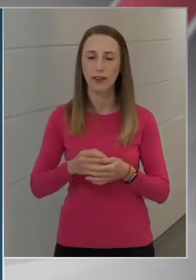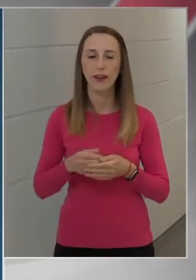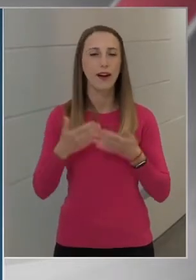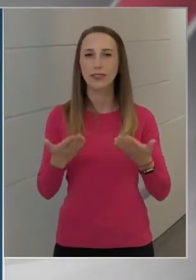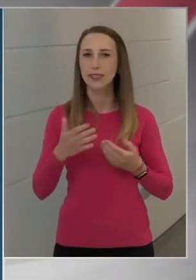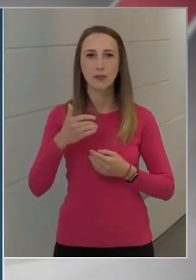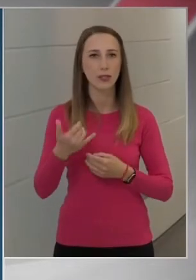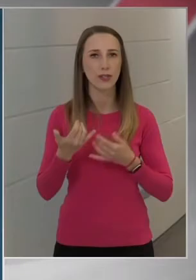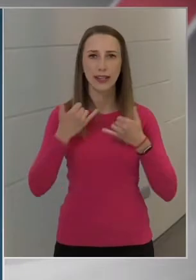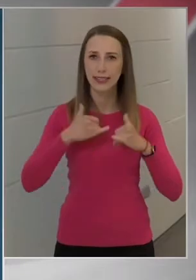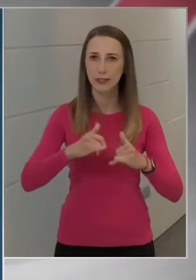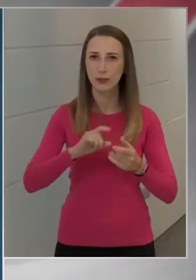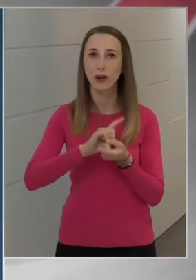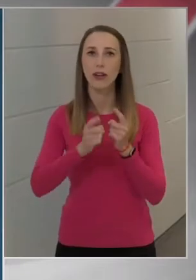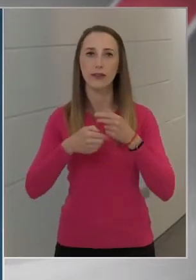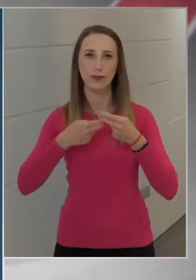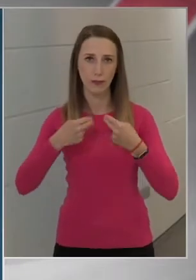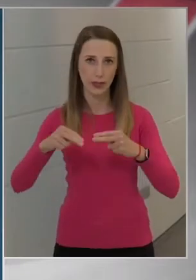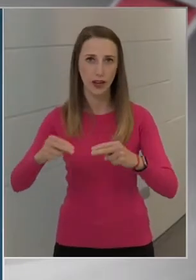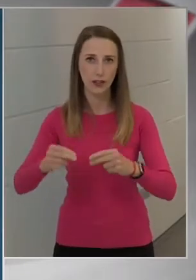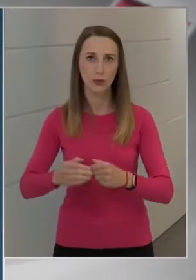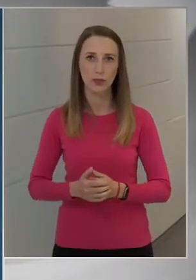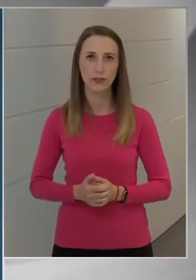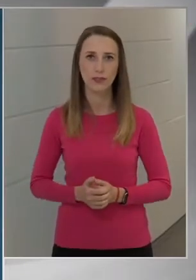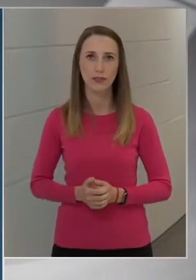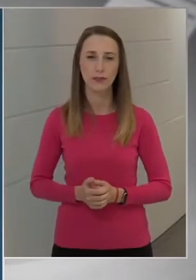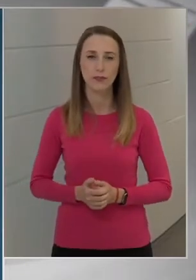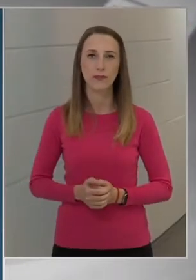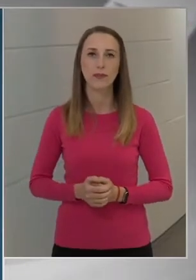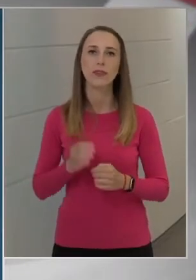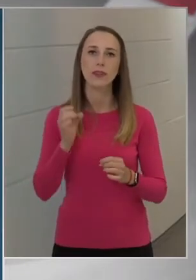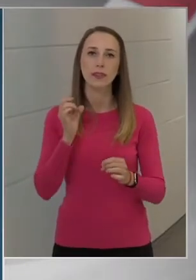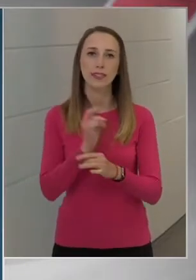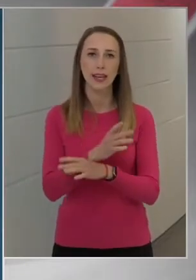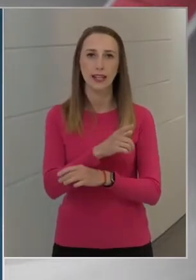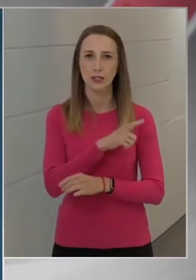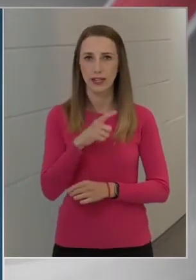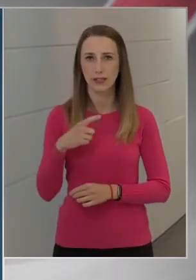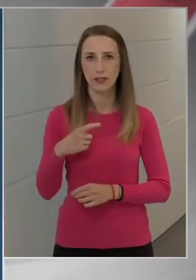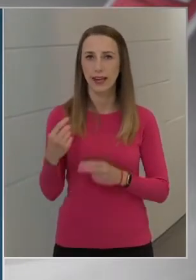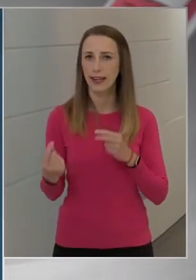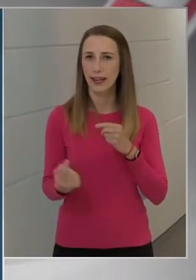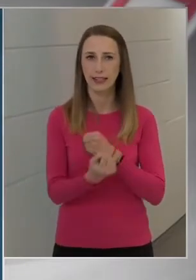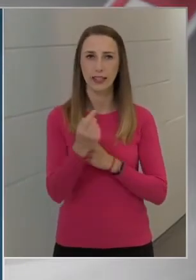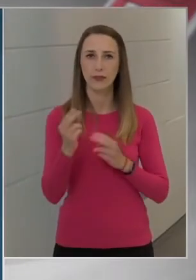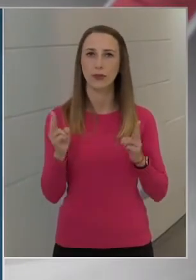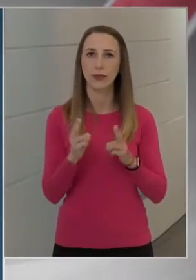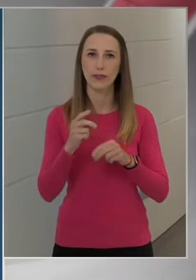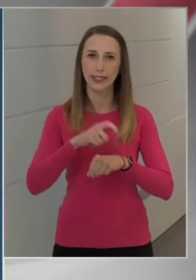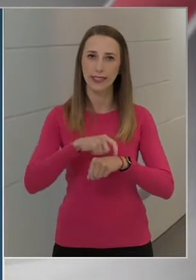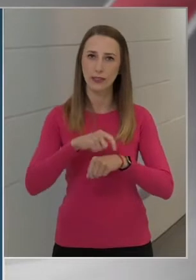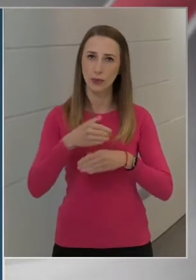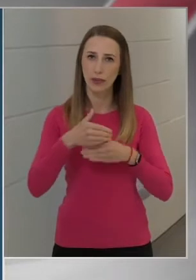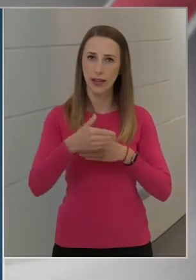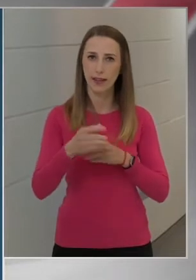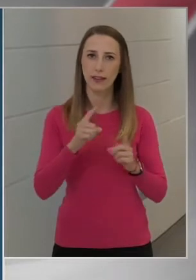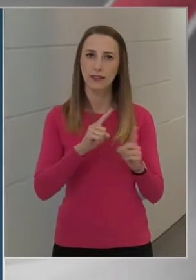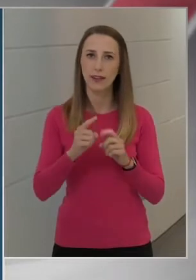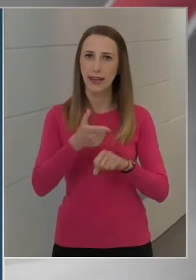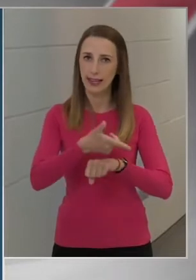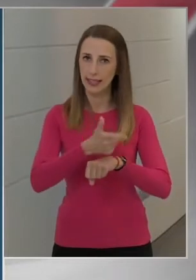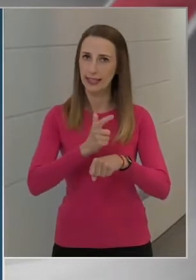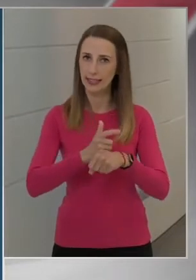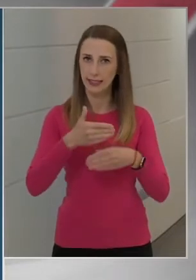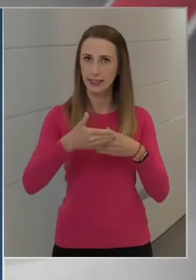elindítottuk, hanem folytatjuk. Szerencsére csak egy rendkívül rövid időre, talán mint egy-két